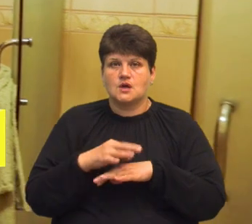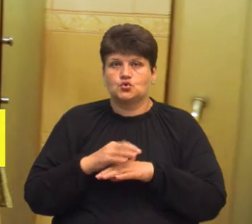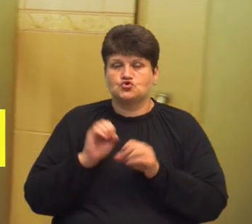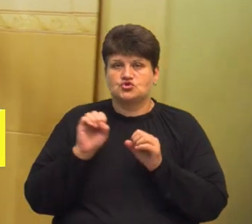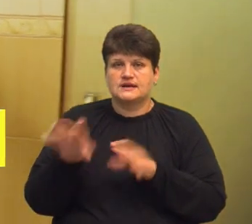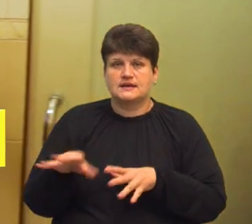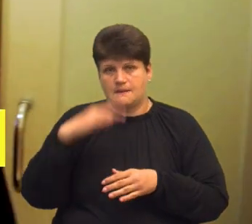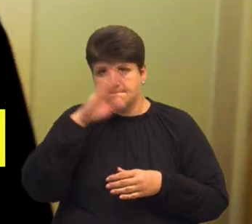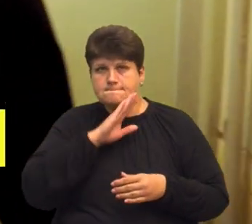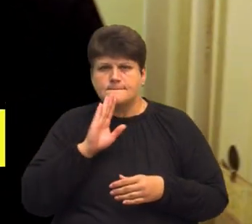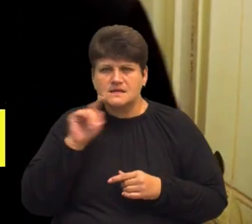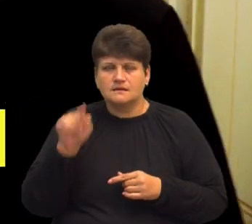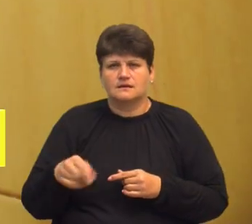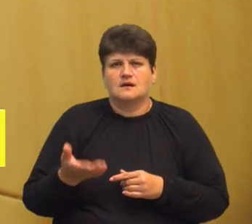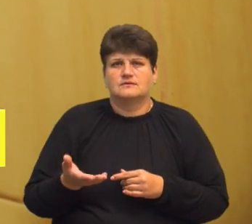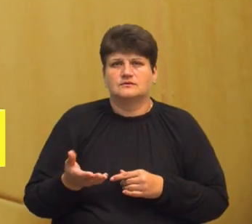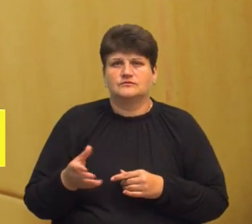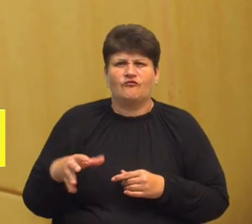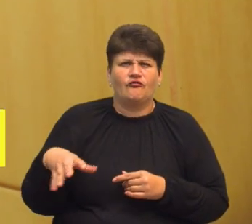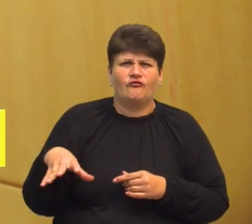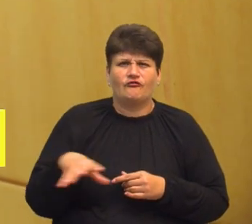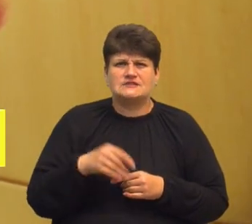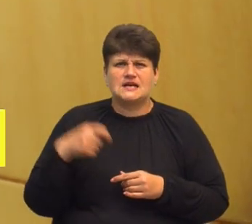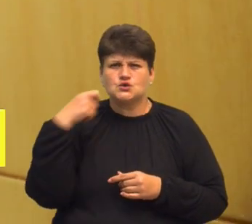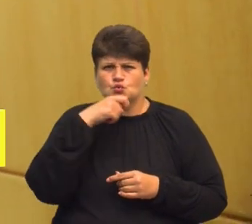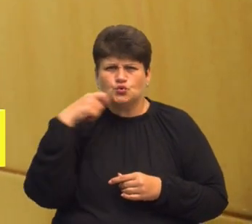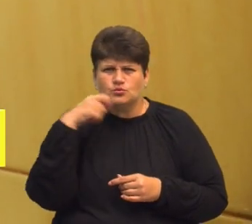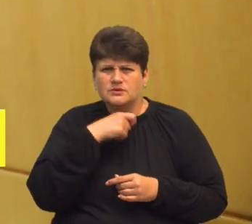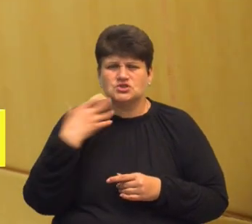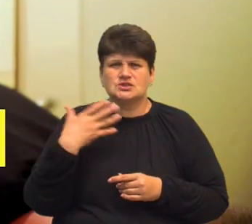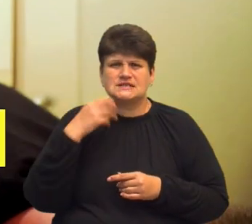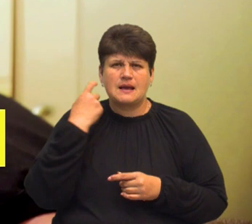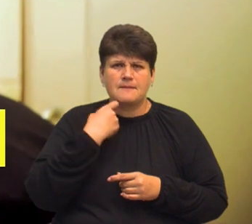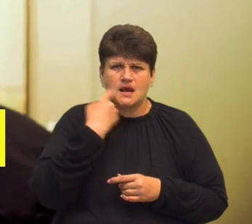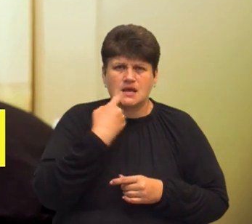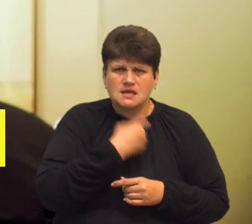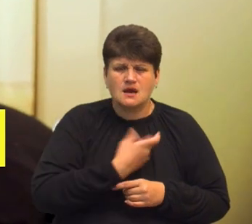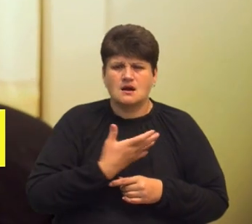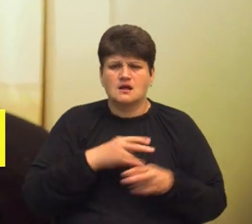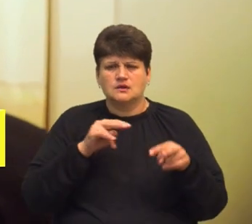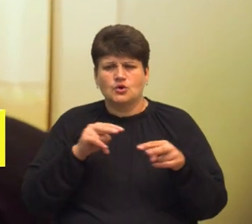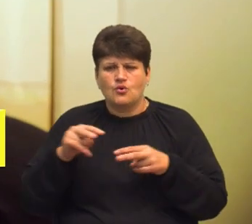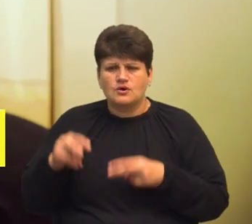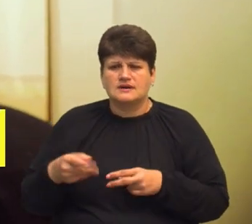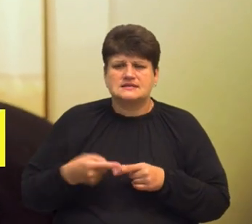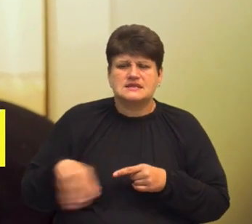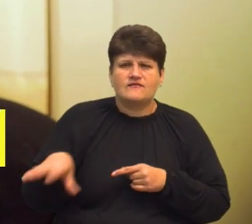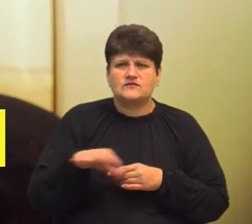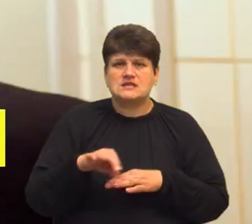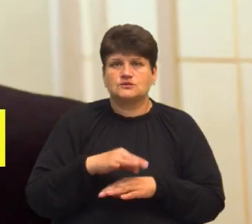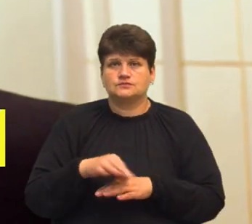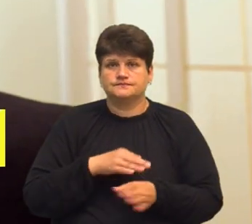батьків, і вона все, зуби чисити, бриття, догляд, це все на дружині.